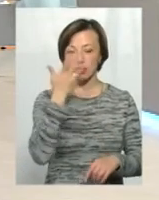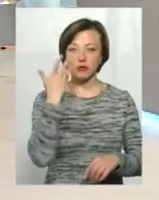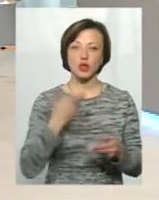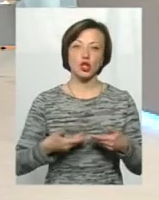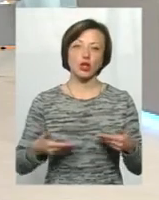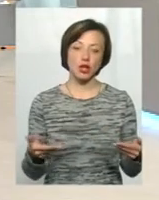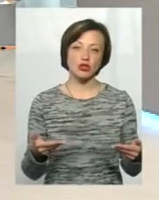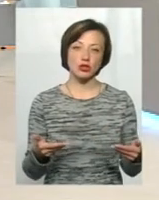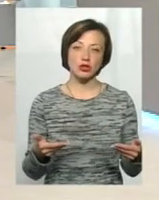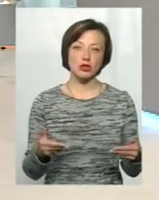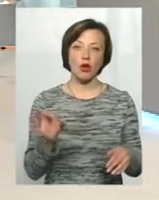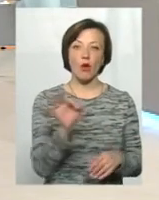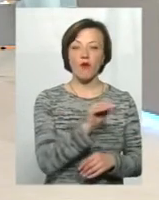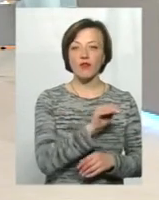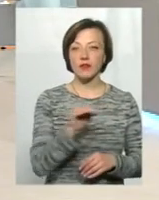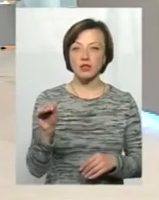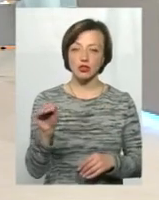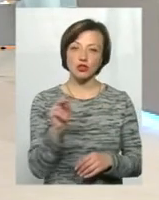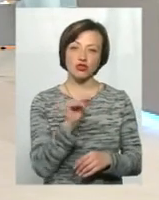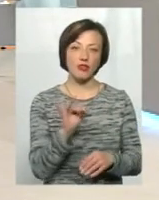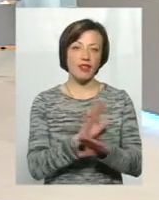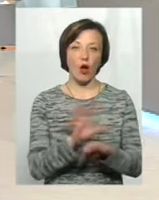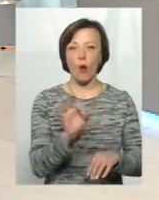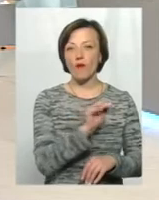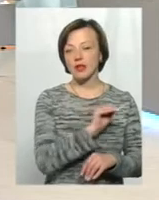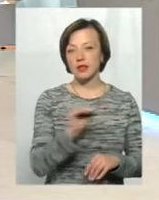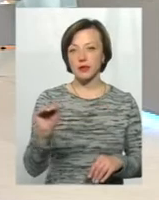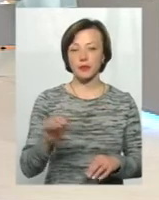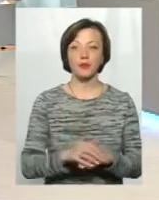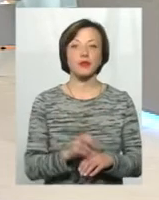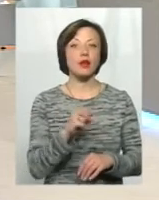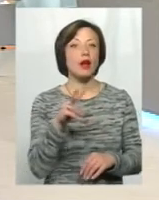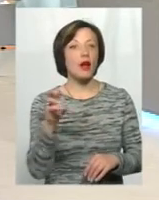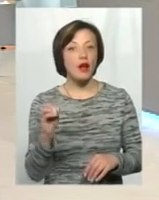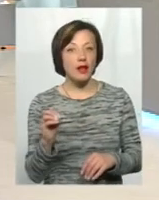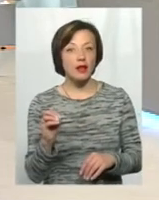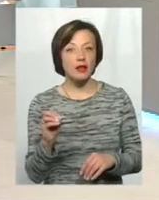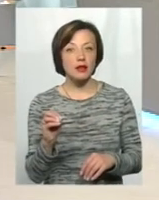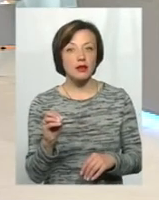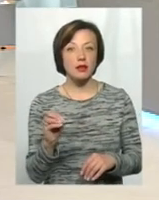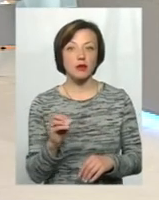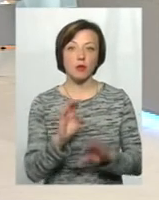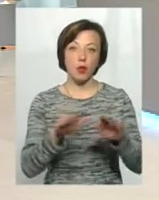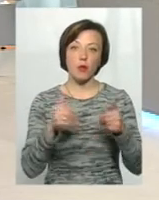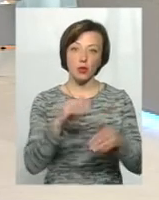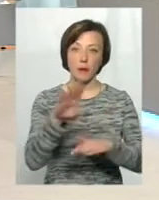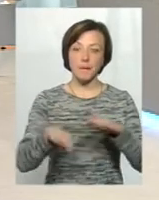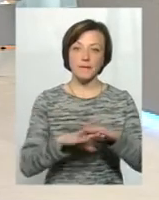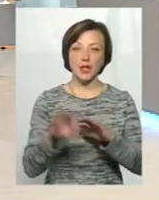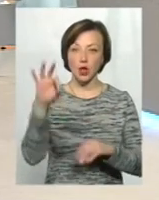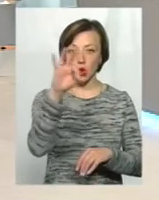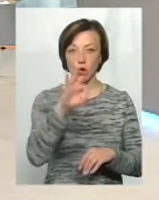офіційній чи неофіційній інфляції. А для фізичних осіб ми взагалі пропонуємо під нуль. Для тих, хто